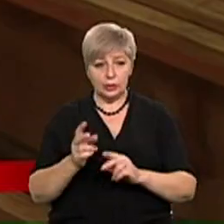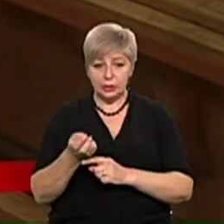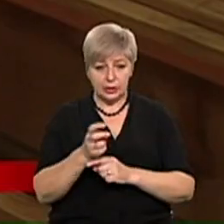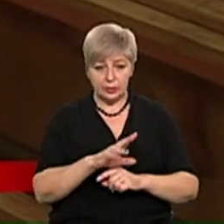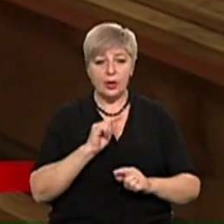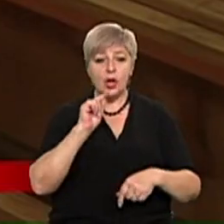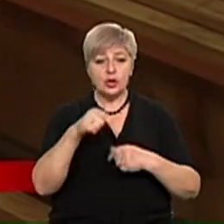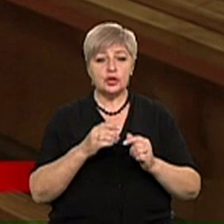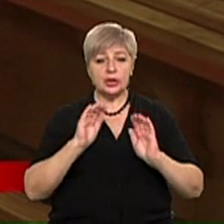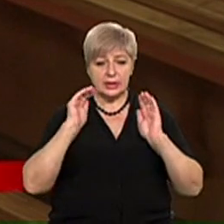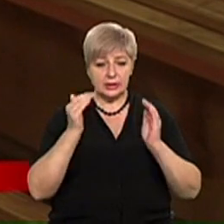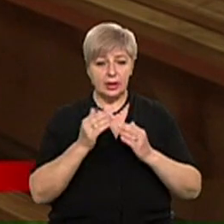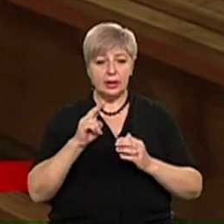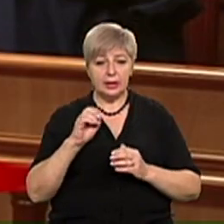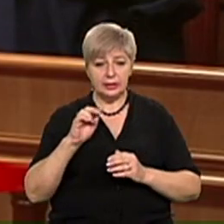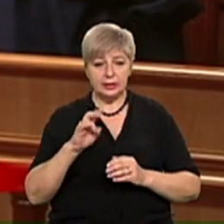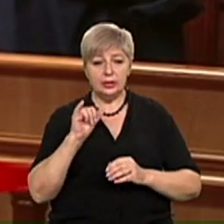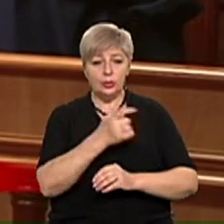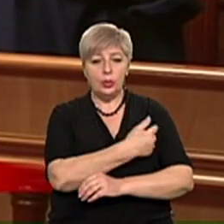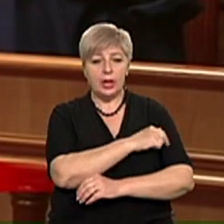начебто через карантину лікарні.